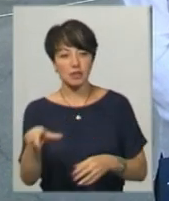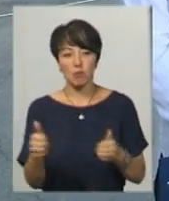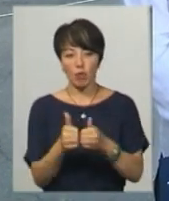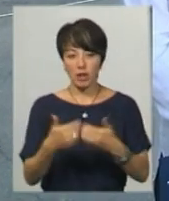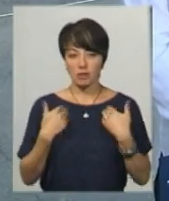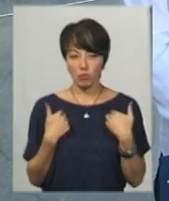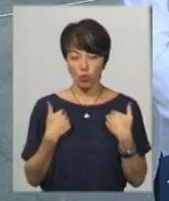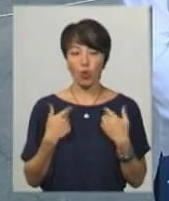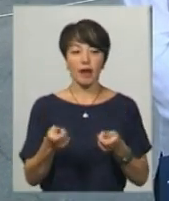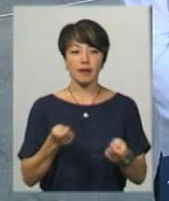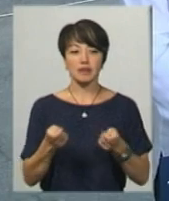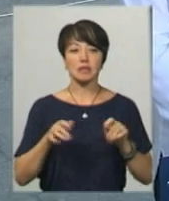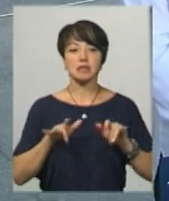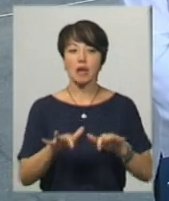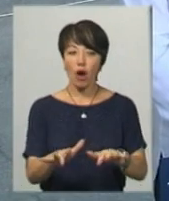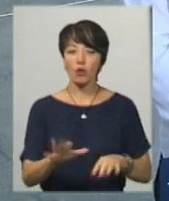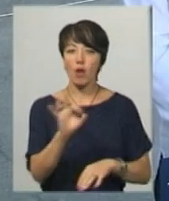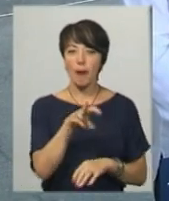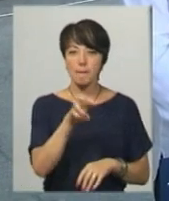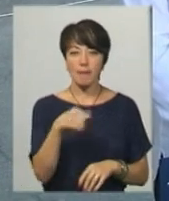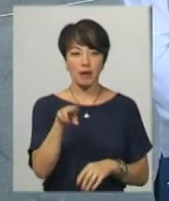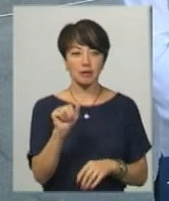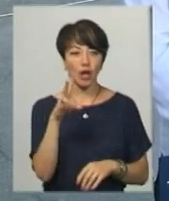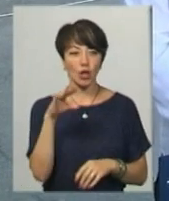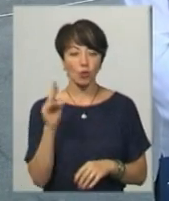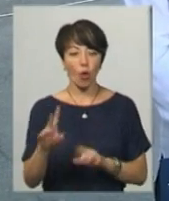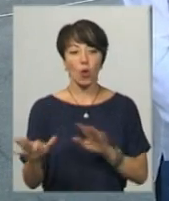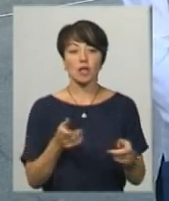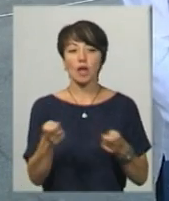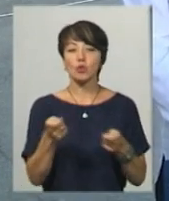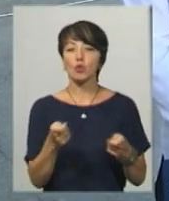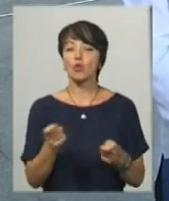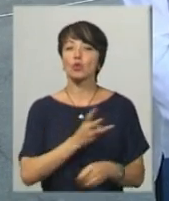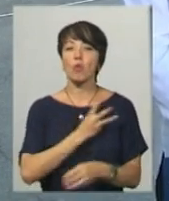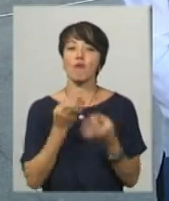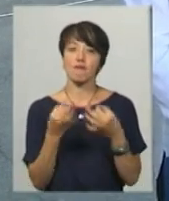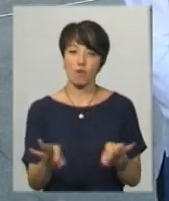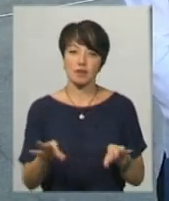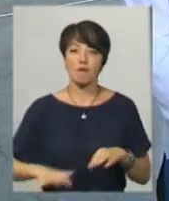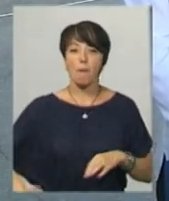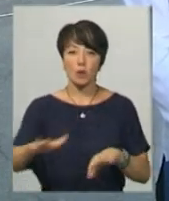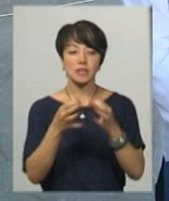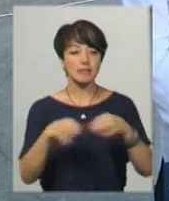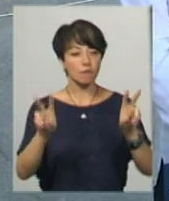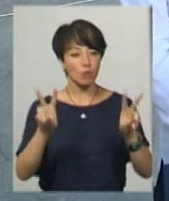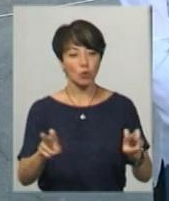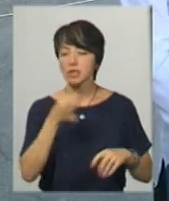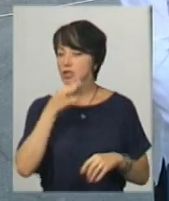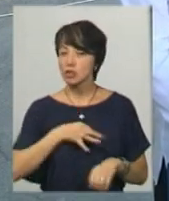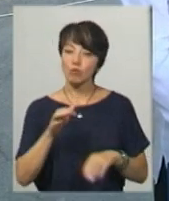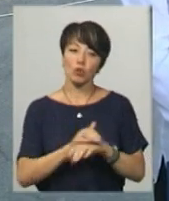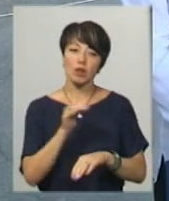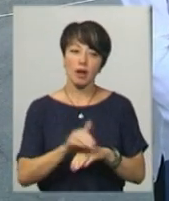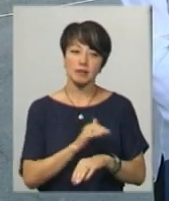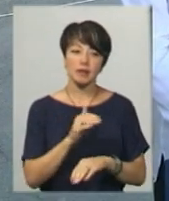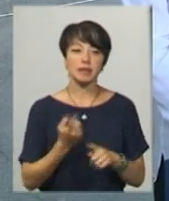зі мною керівник заходу Олег Майданюк – координатор «Руху добровольців. Простір свободи». Пане Олеже, скажіть, будь ласка,